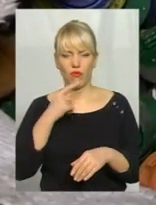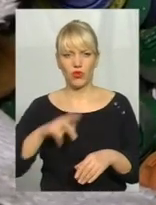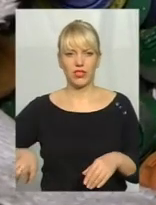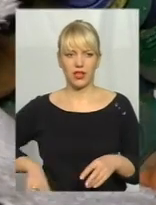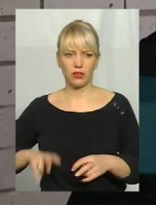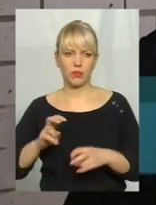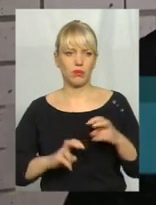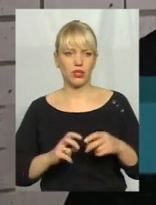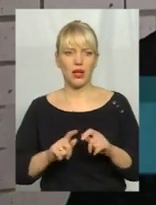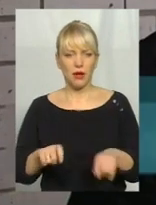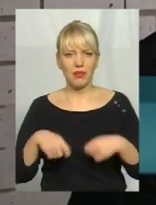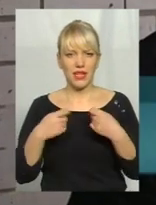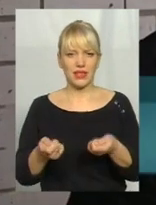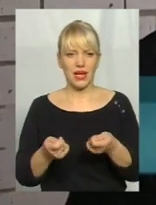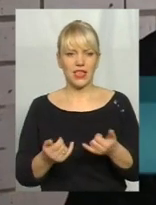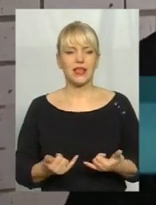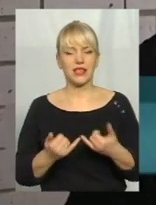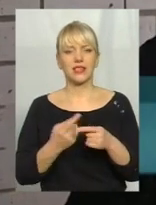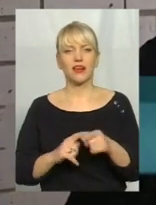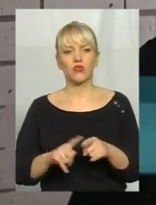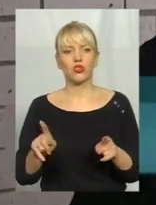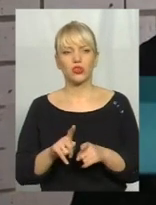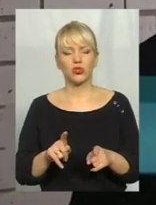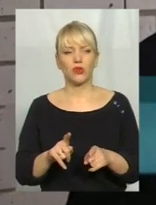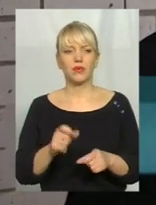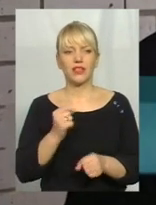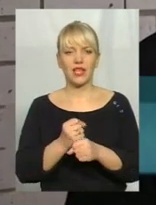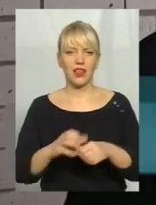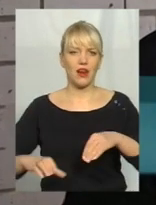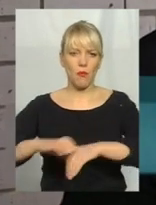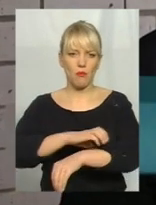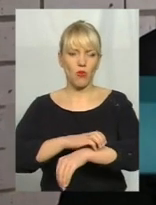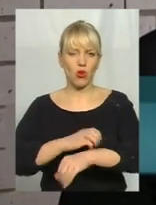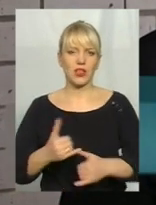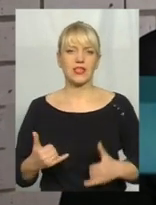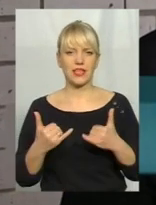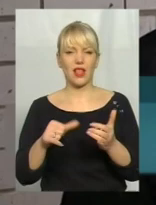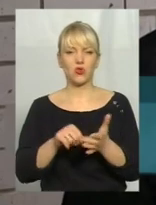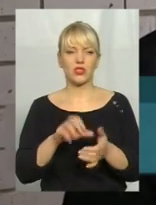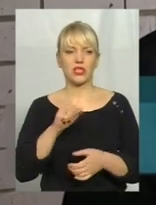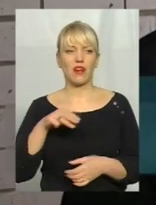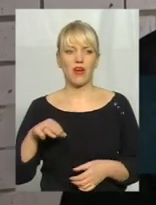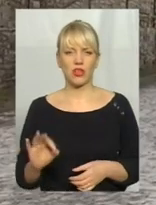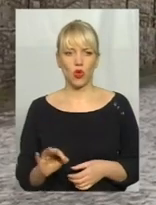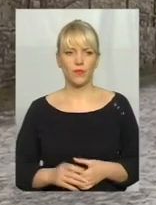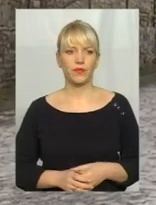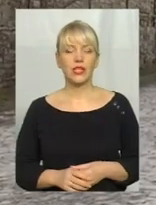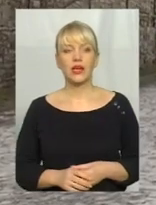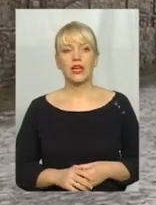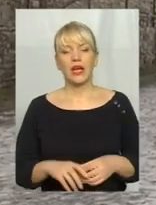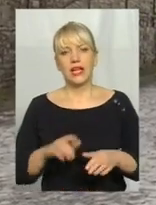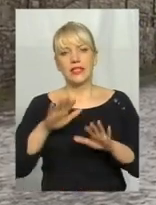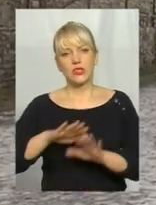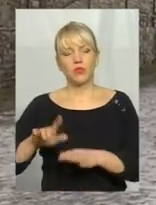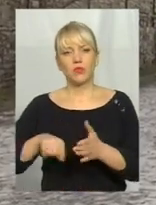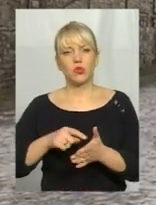Сергій Гжибовський. Передали для того, щоб їх здавали, робили протези учасникам АТО, інвалідам. Заступник міського